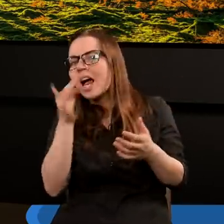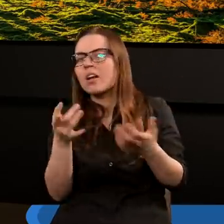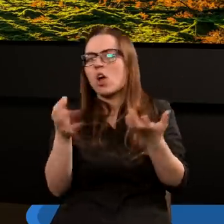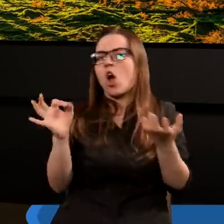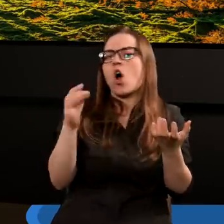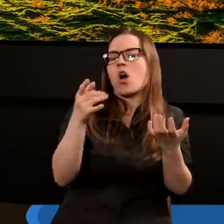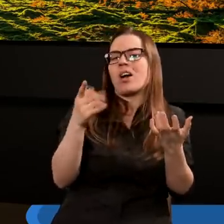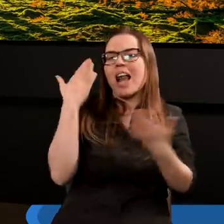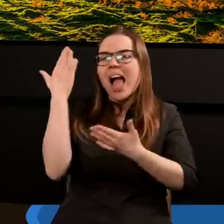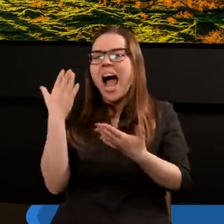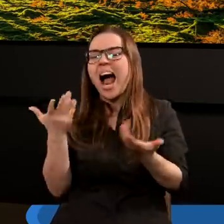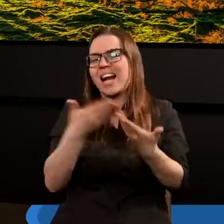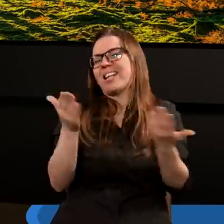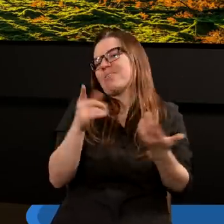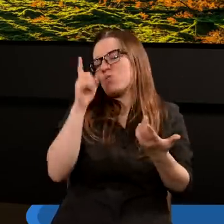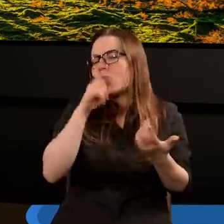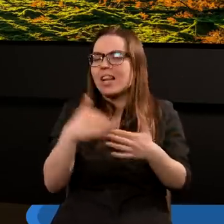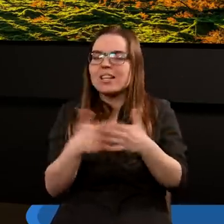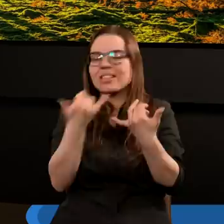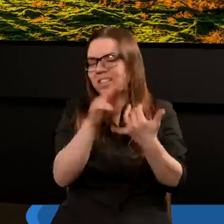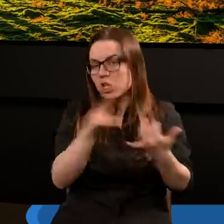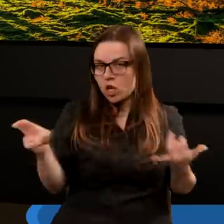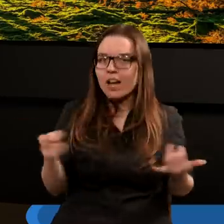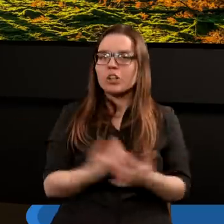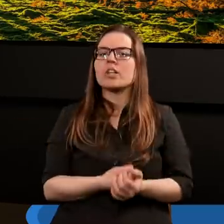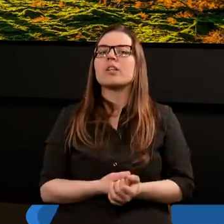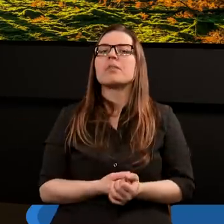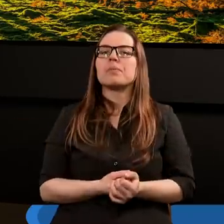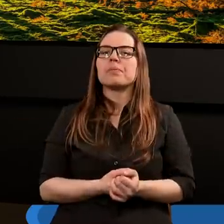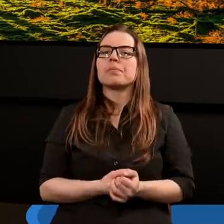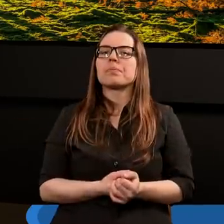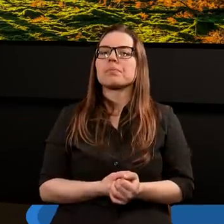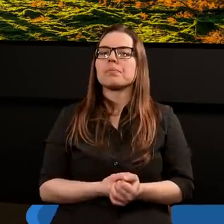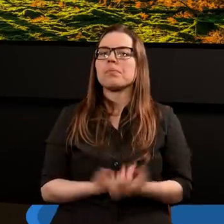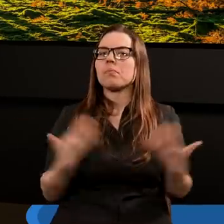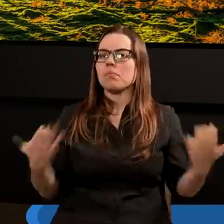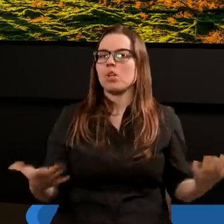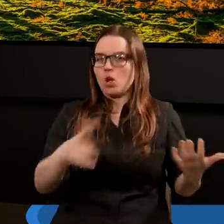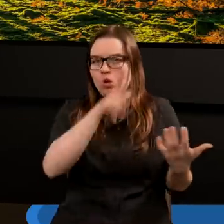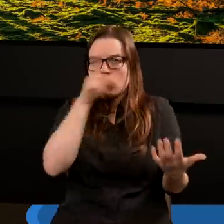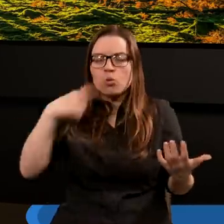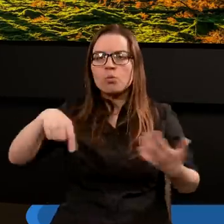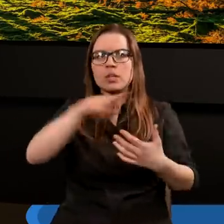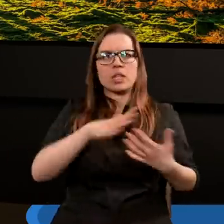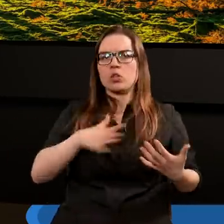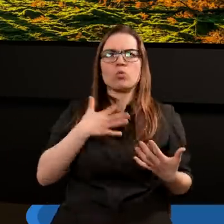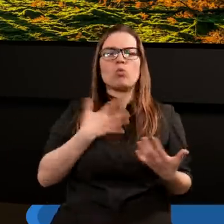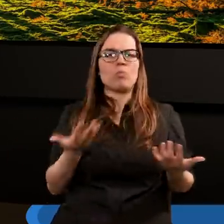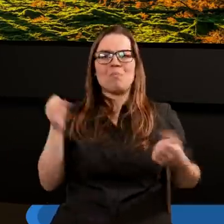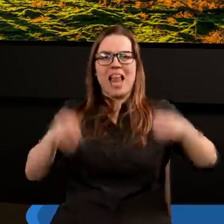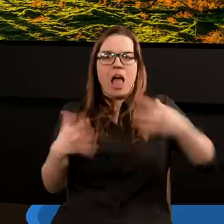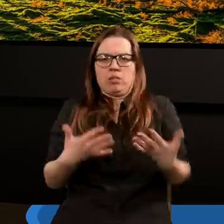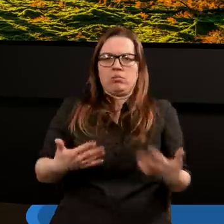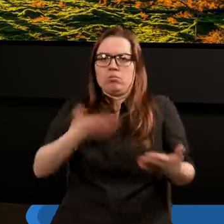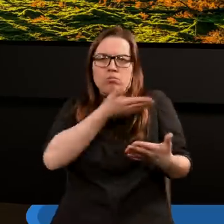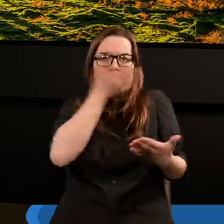jakiś tam legalizm, czy jakieś tam inne rzeczy. I ci ludzie nie odczuwają tych plak.